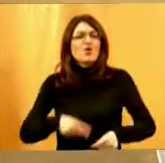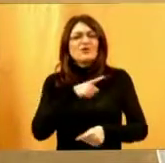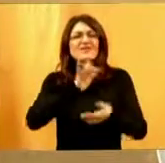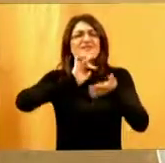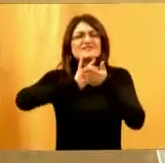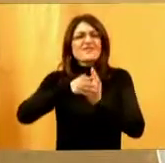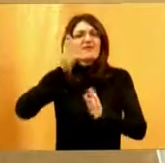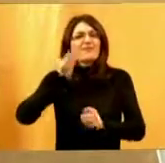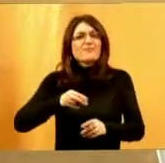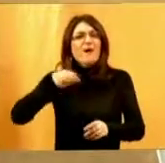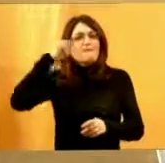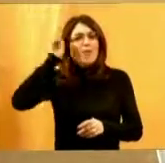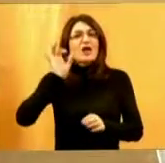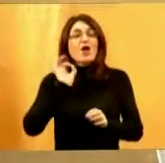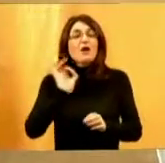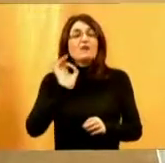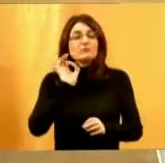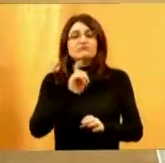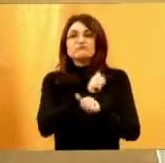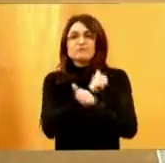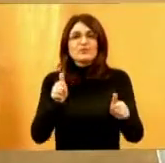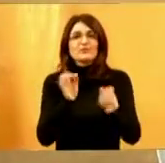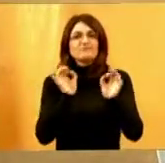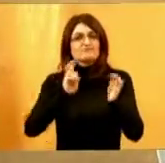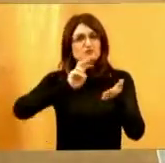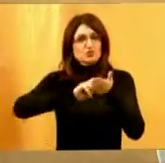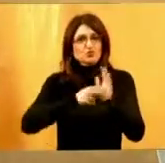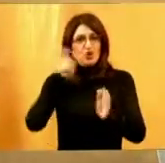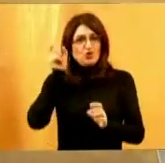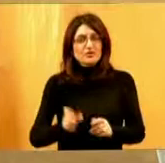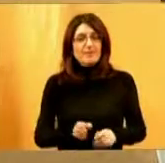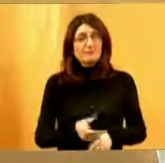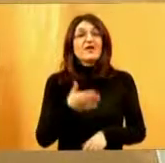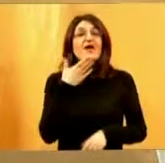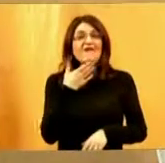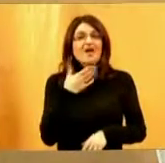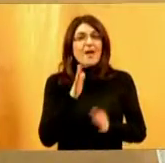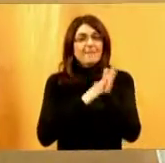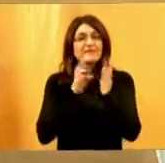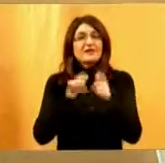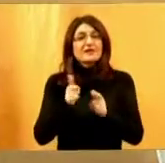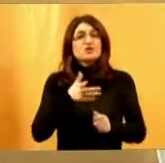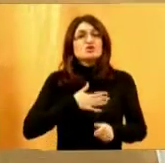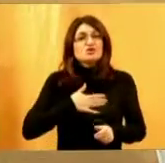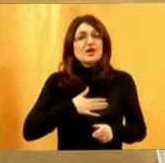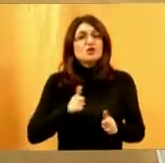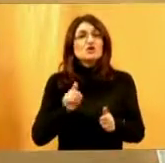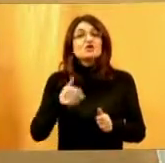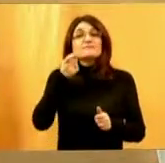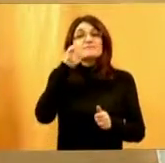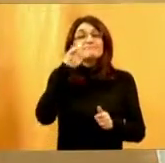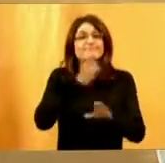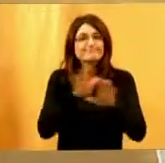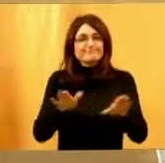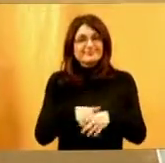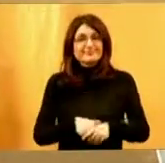sve mogućnosti i jako su, jako su specializirani. Hvala, Miro. Želite li nešto samo, evo, imamo pol minute.